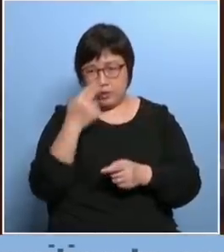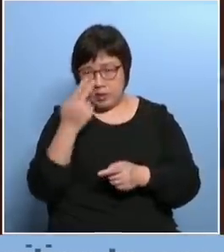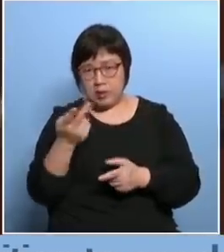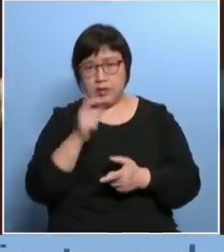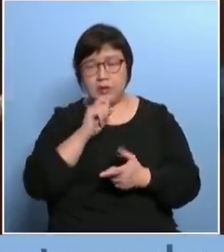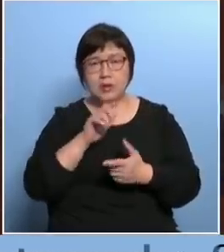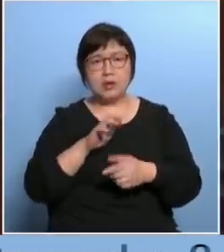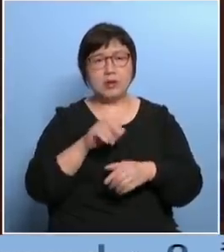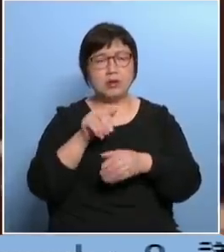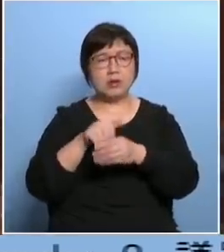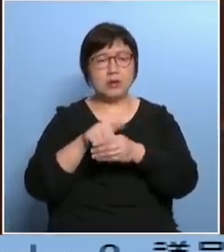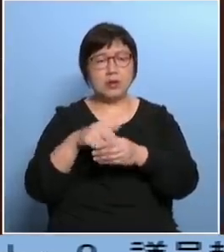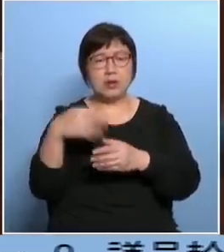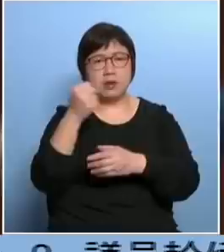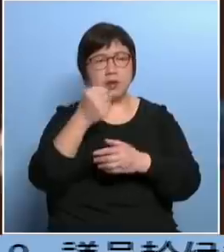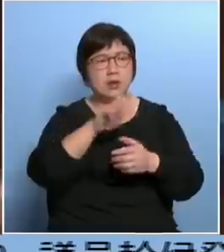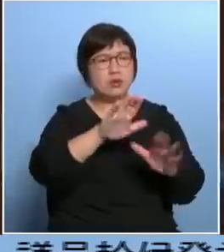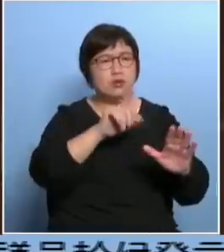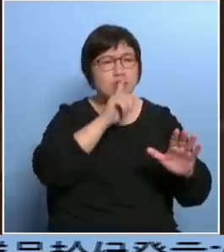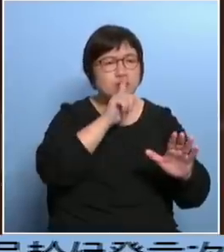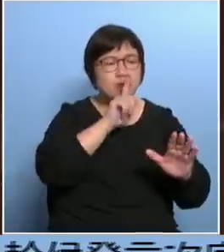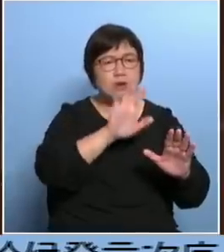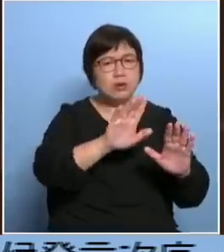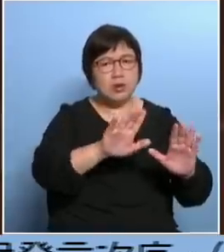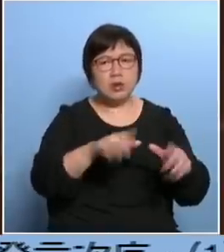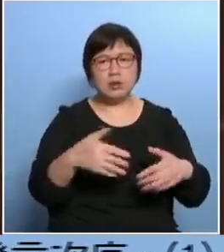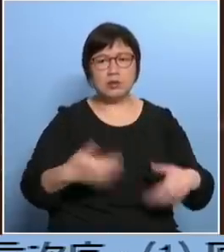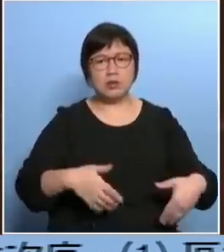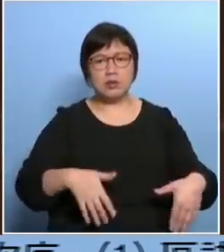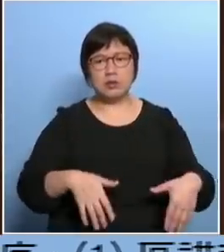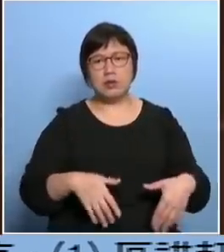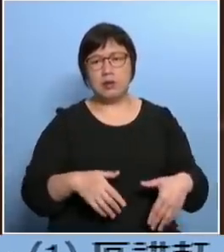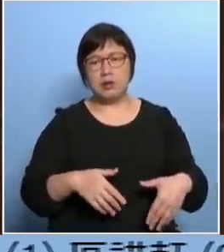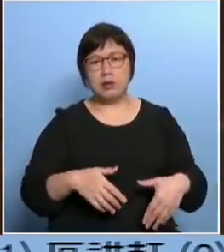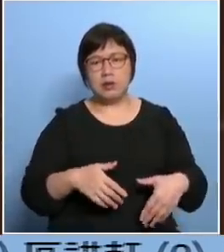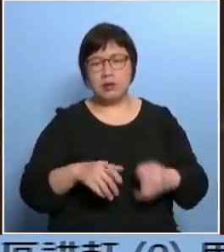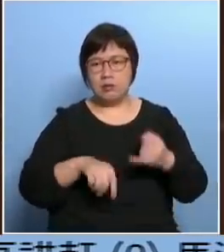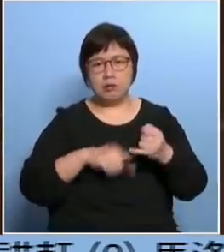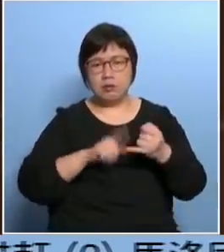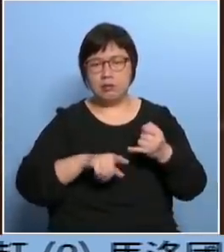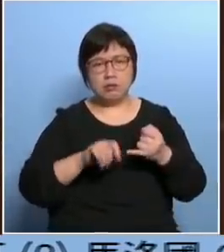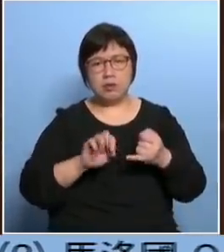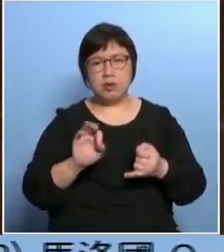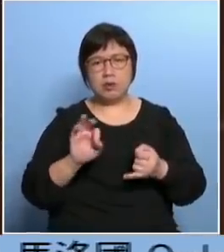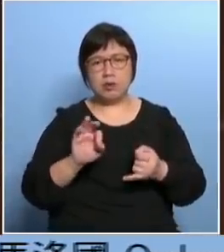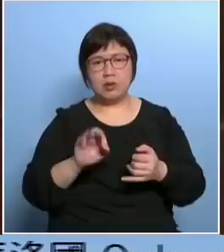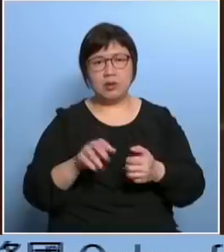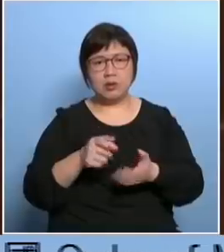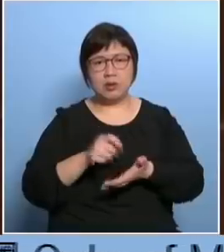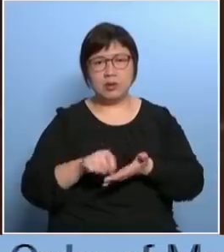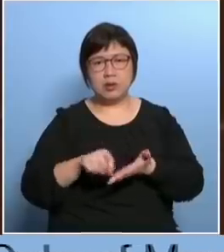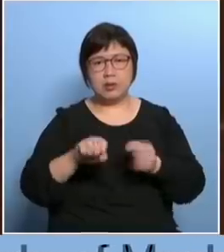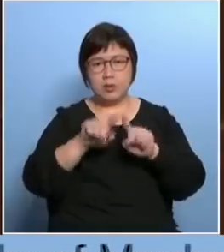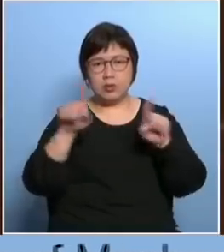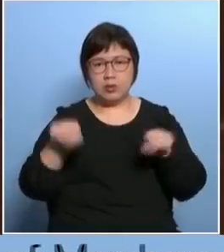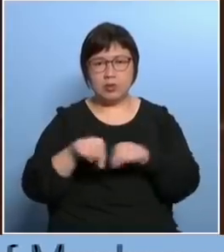看到哎呀不要吵了不要吵了看到他拍手上去哎呀不要吵了不要吵了那就算了没有后港没有去确保没有去有没有写个报